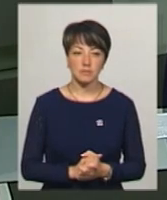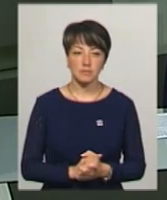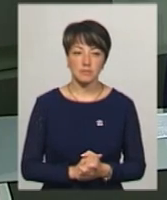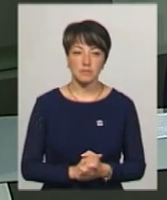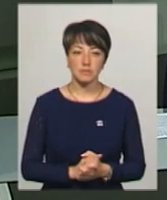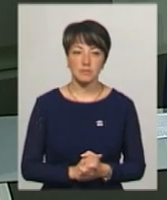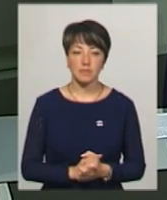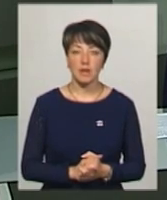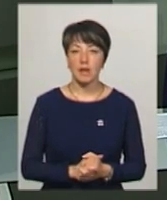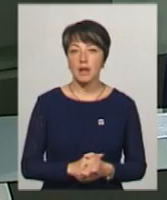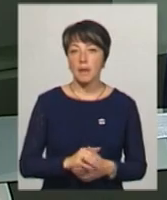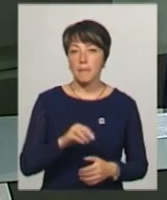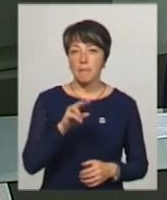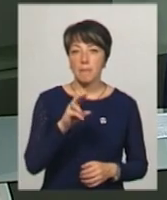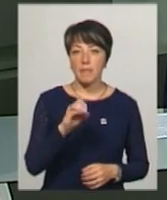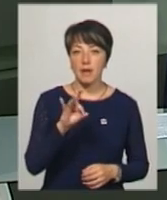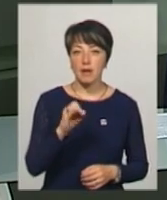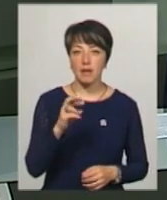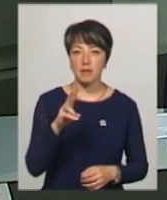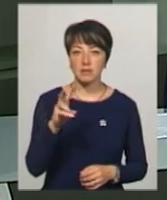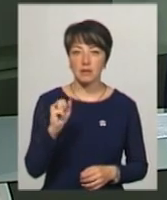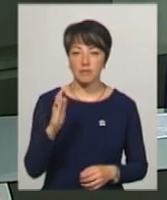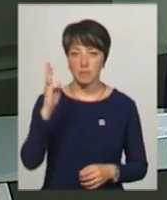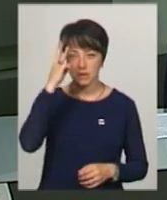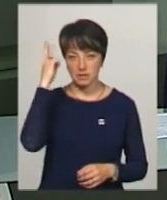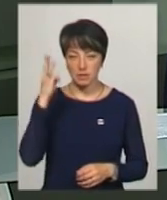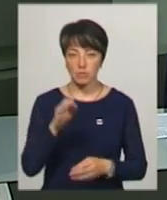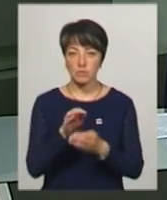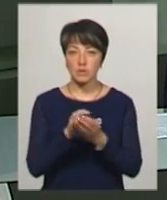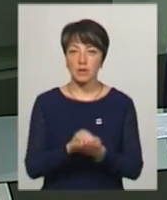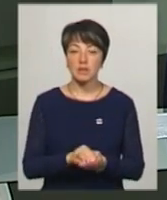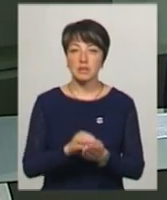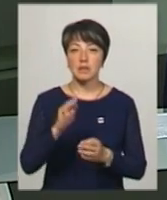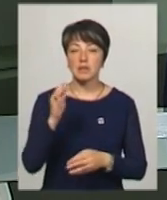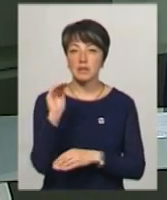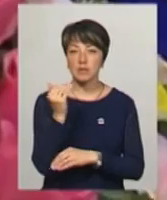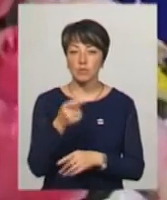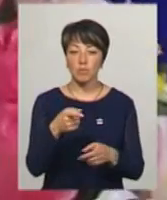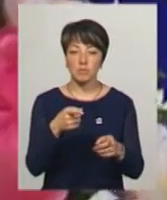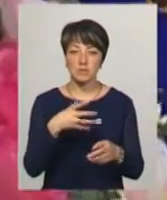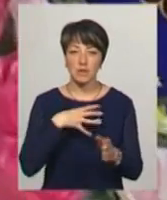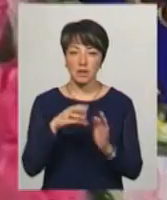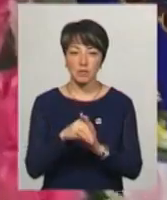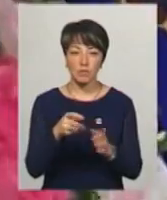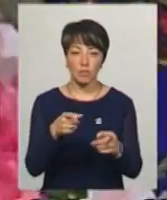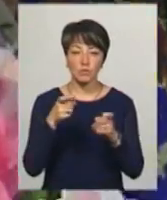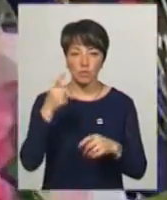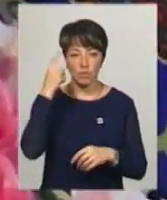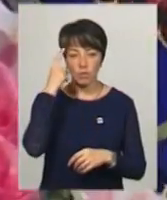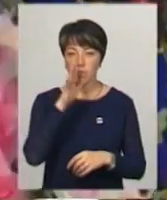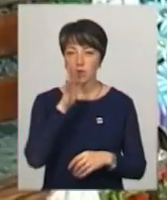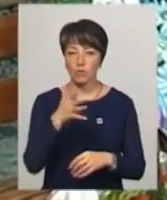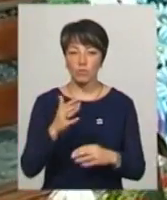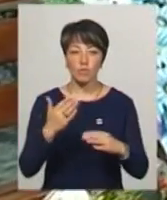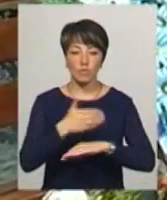У Переяславі Хмельницькому попрощались із дитиною, яка загинула через постріл у голову. Кирилові було п'ять років. У дворі будинку,